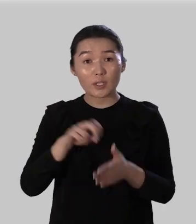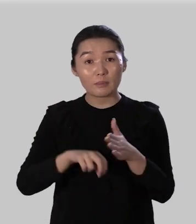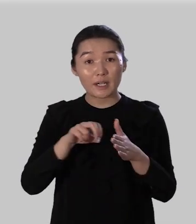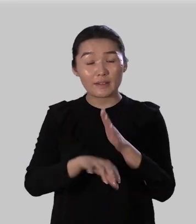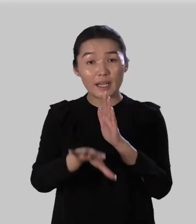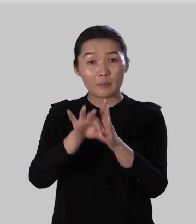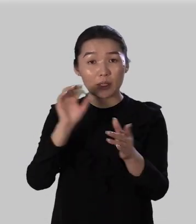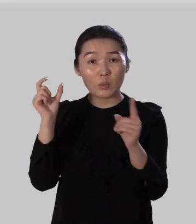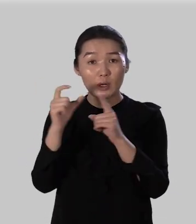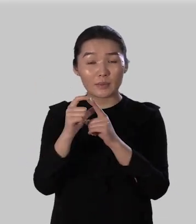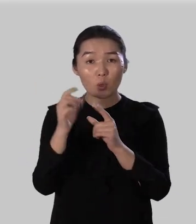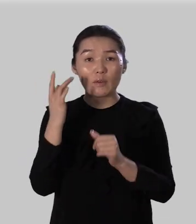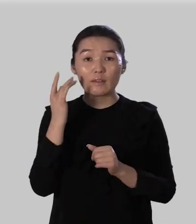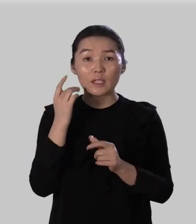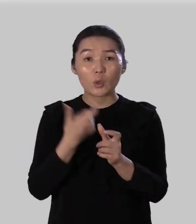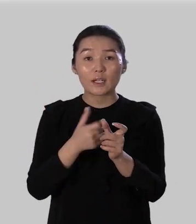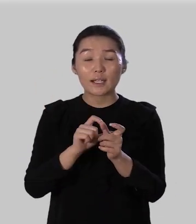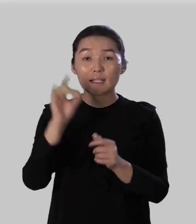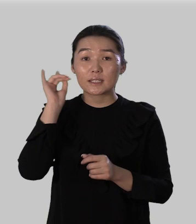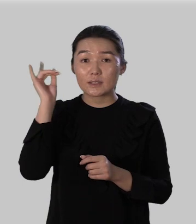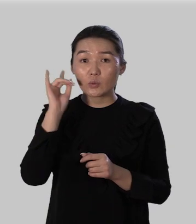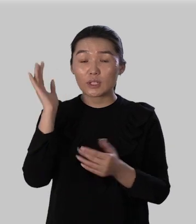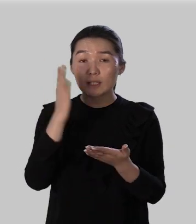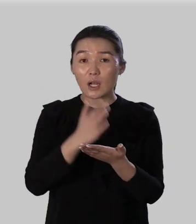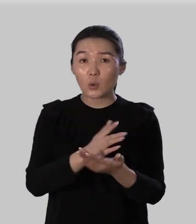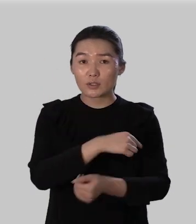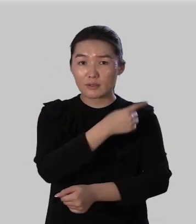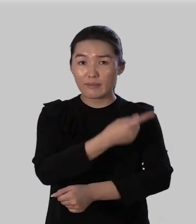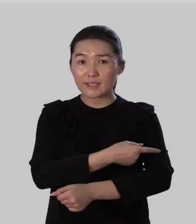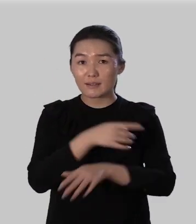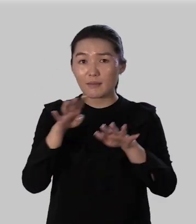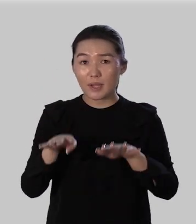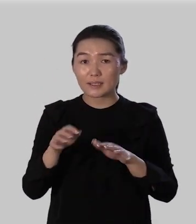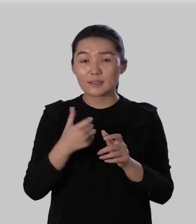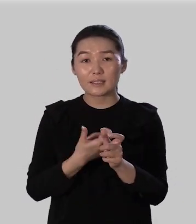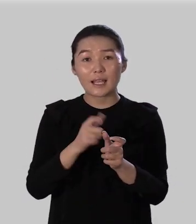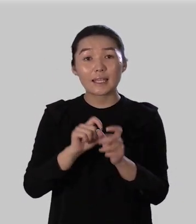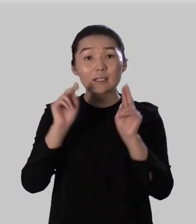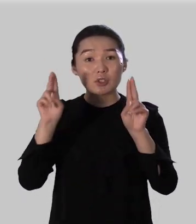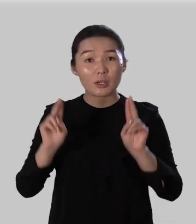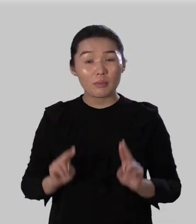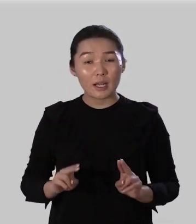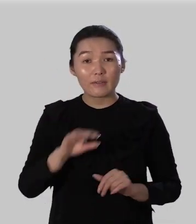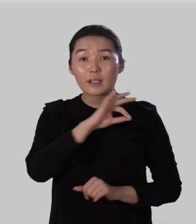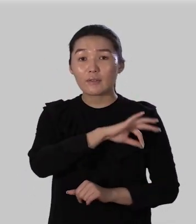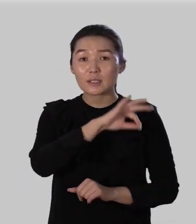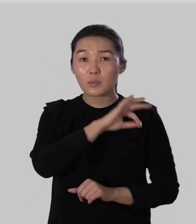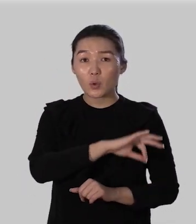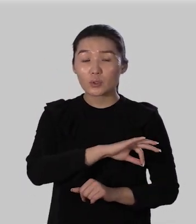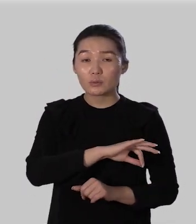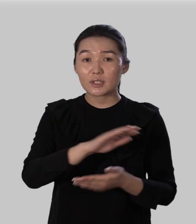мы проверяли подбором слов в которых эти звуки находятся в сильной позиции этим же правилом